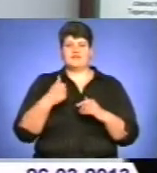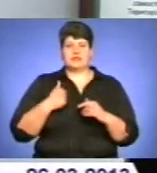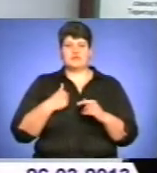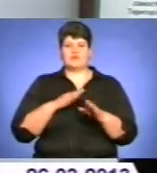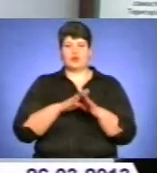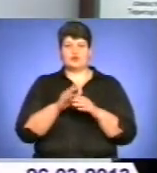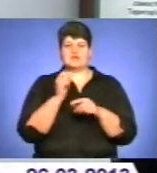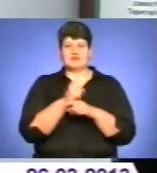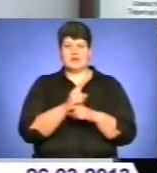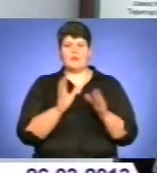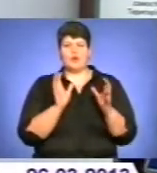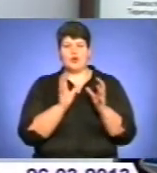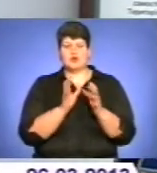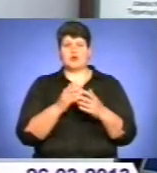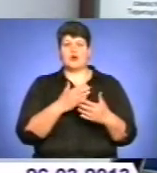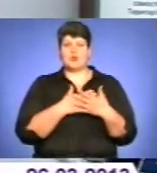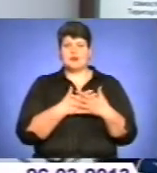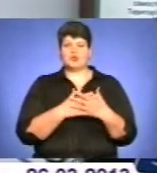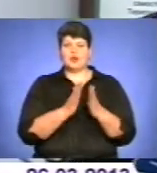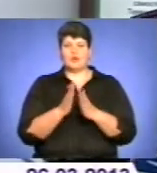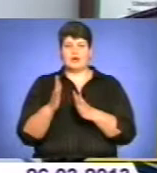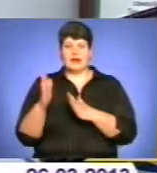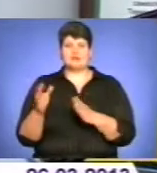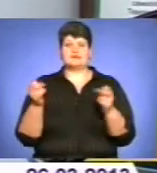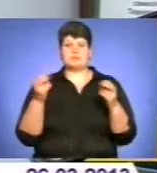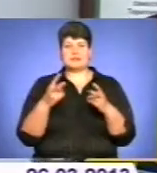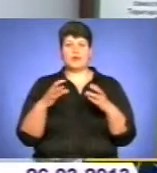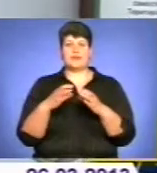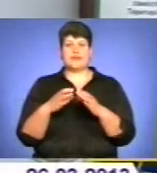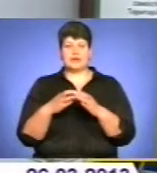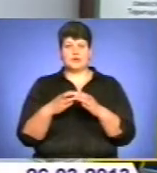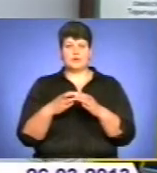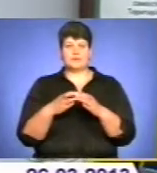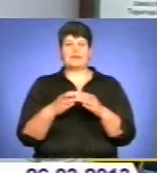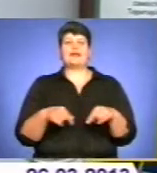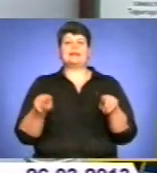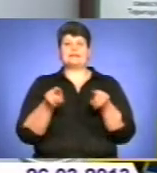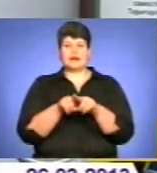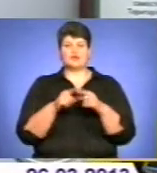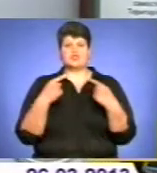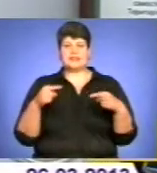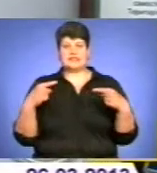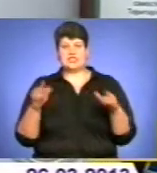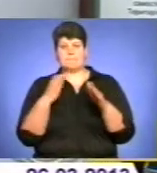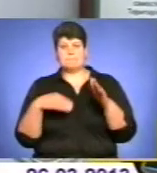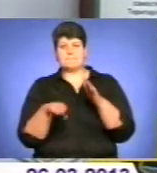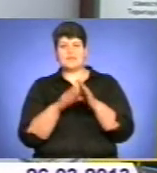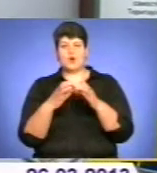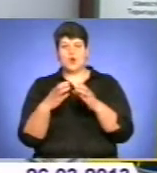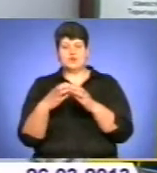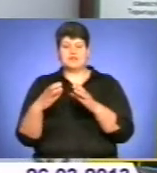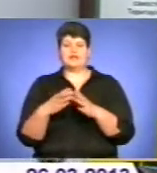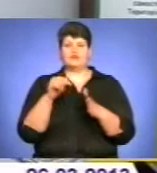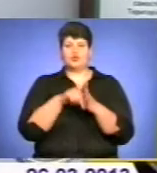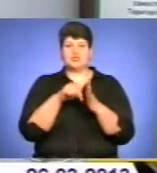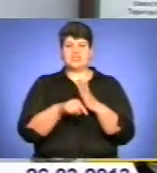громадського порядку, службі сконвоювання спецконтингенту. Також інші підрозділи внутрішніх військ